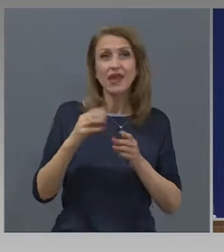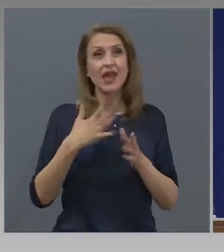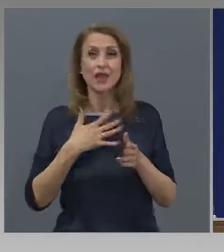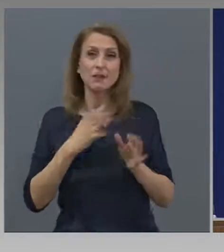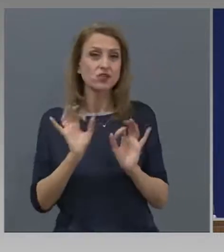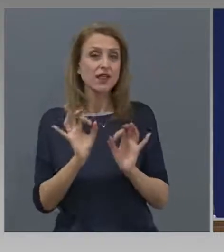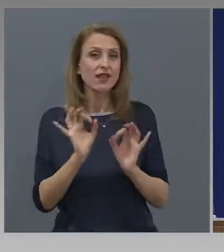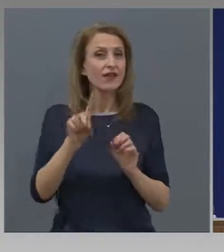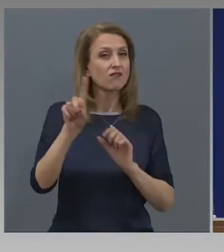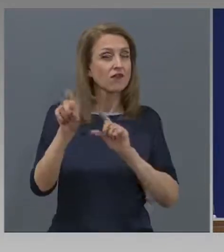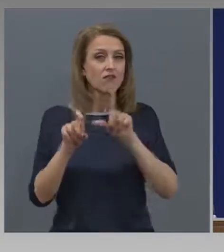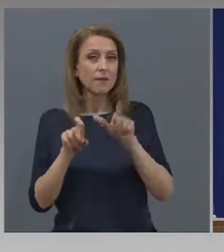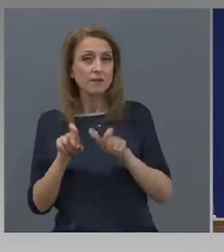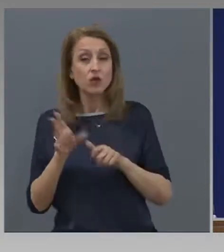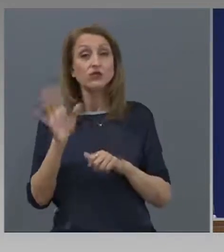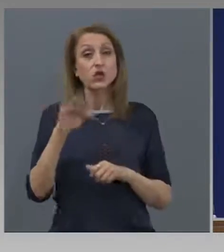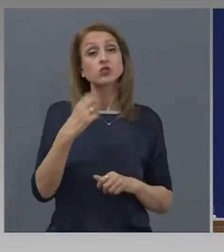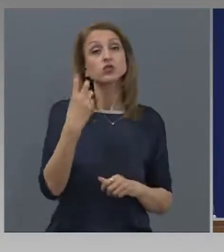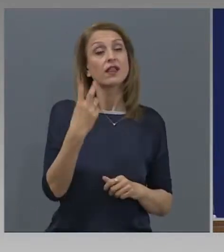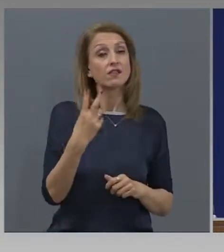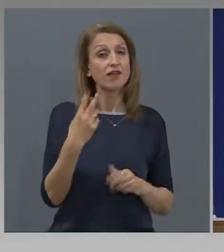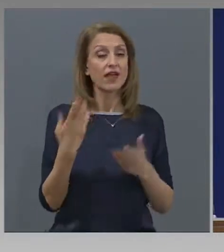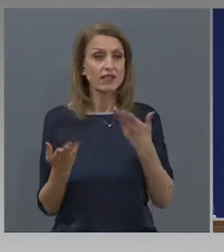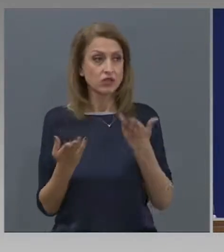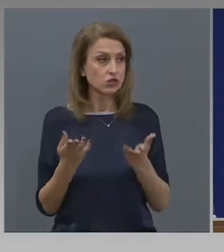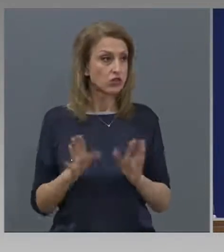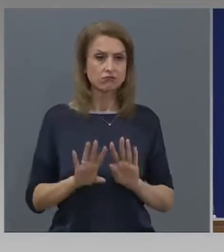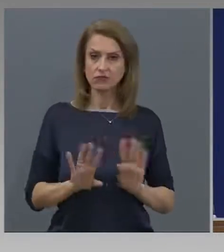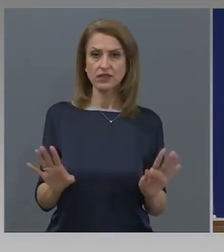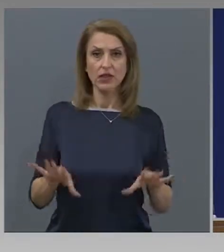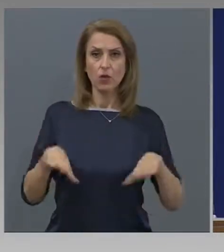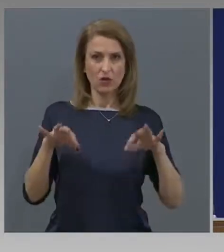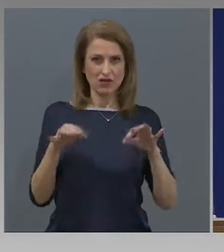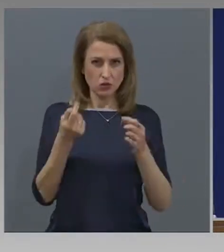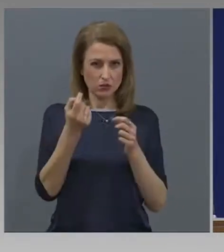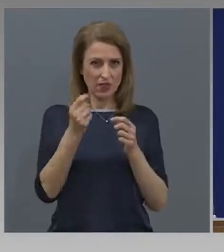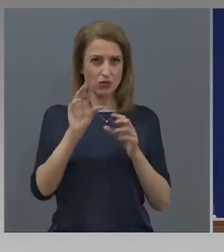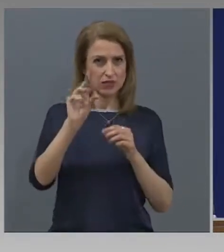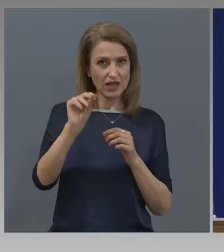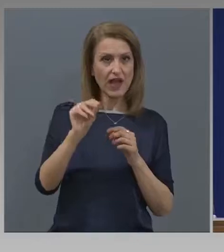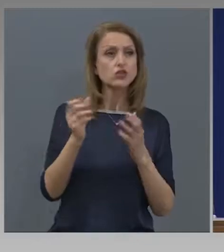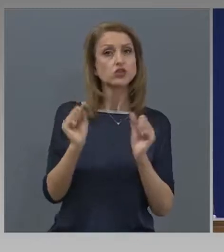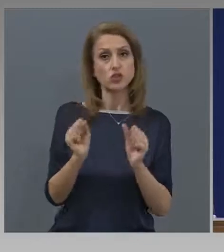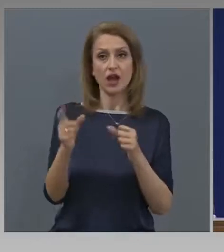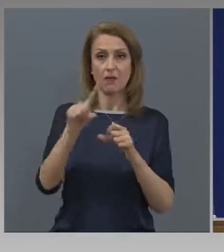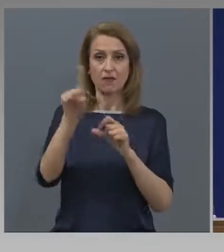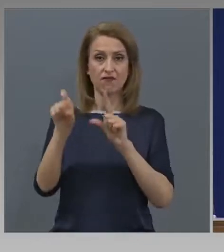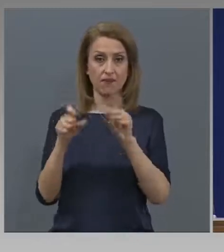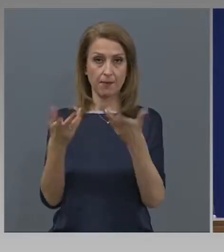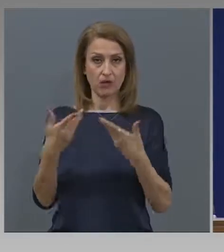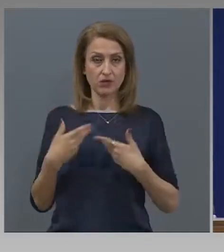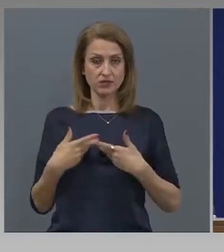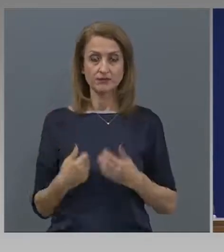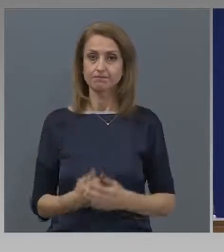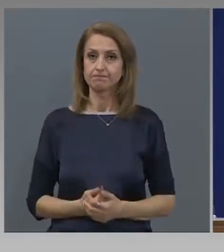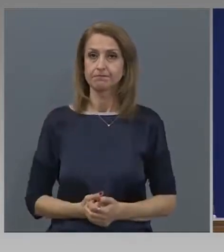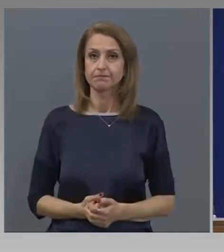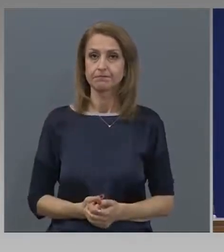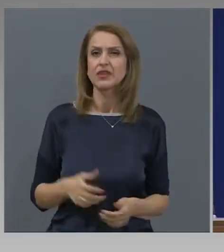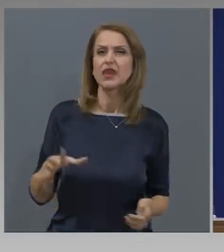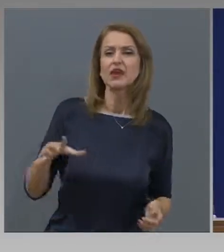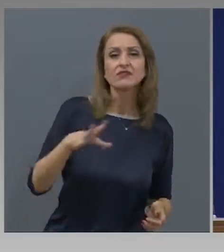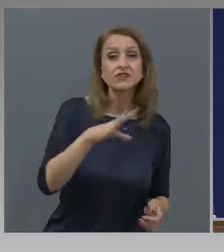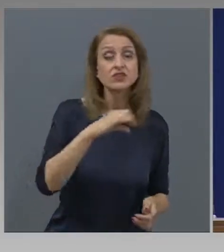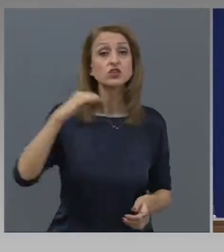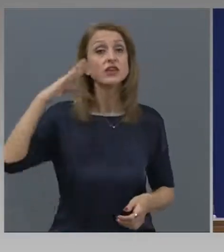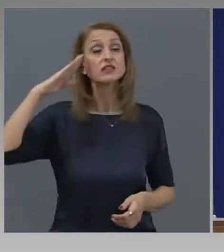въпроси, още две неща и съм готова да отговарям на това, което ви интересува. Първо всички служители, които са на